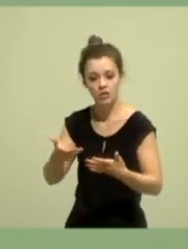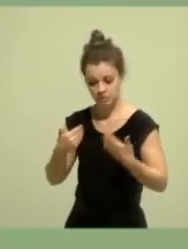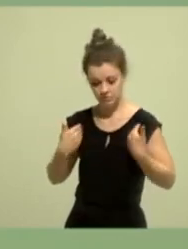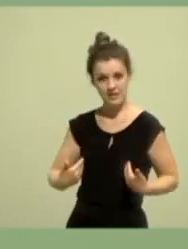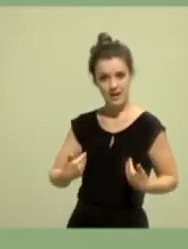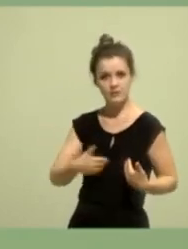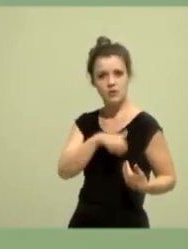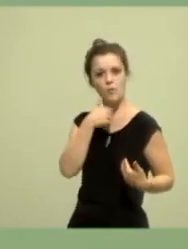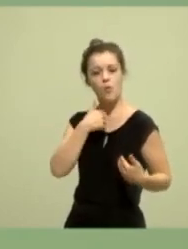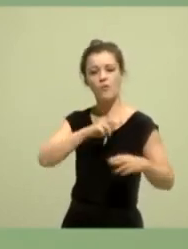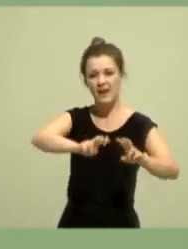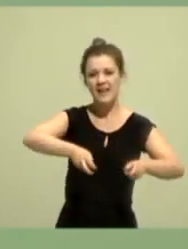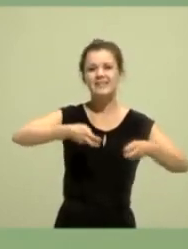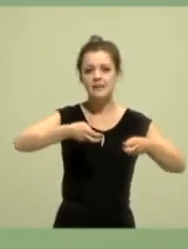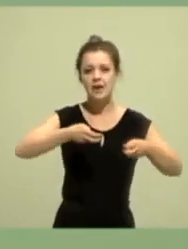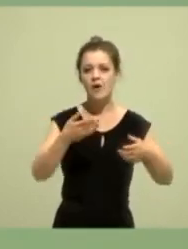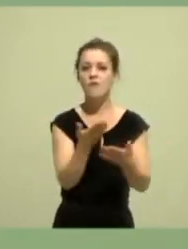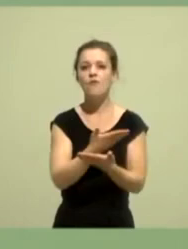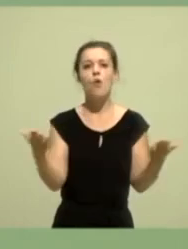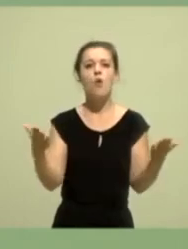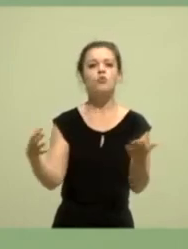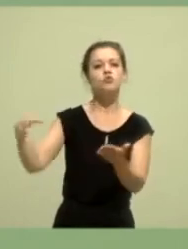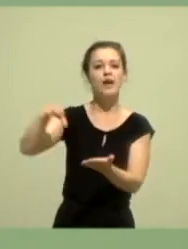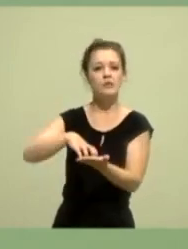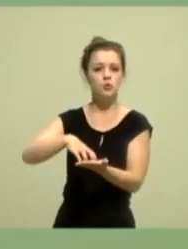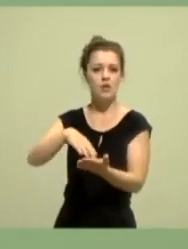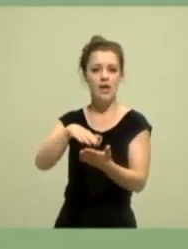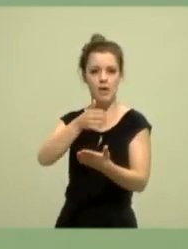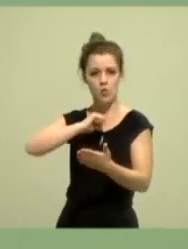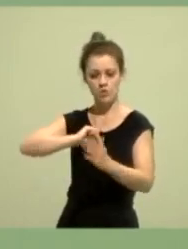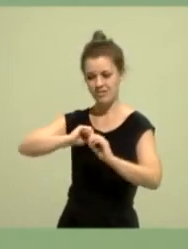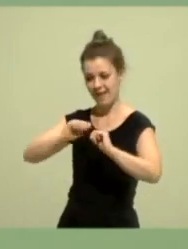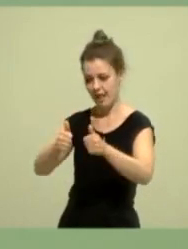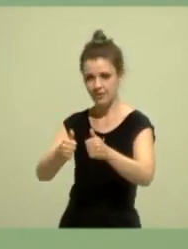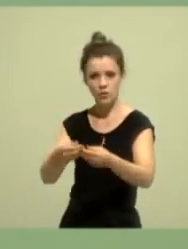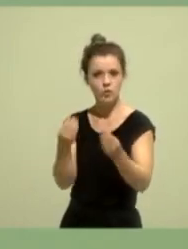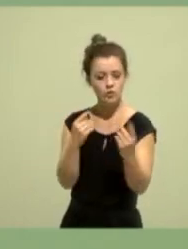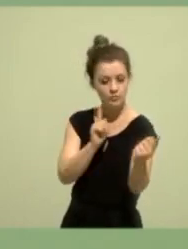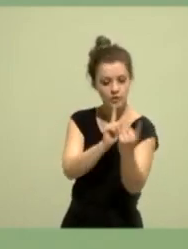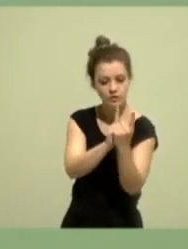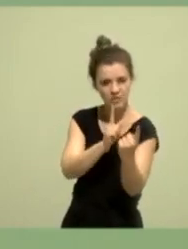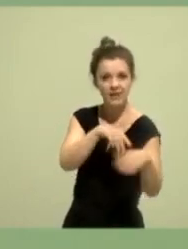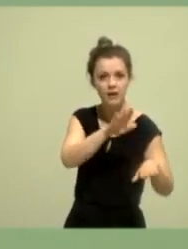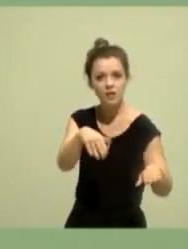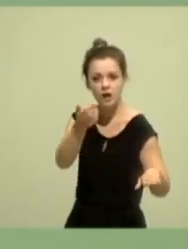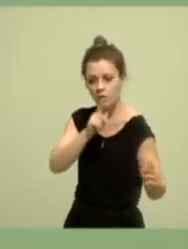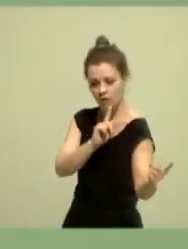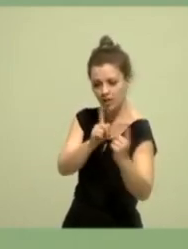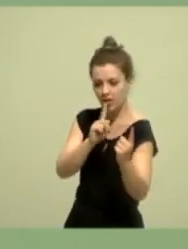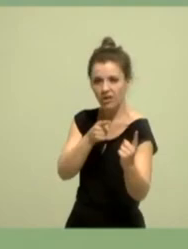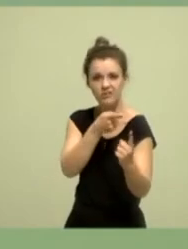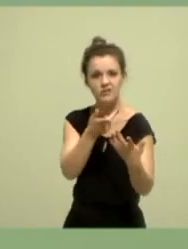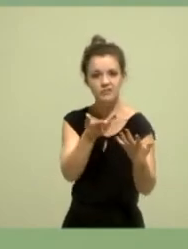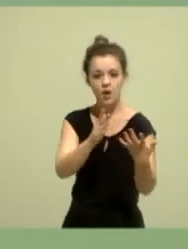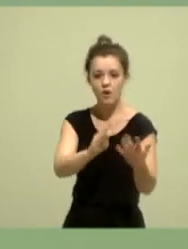Erzieherin in der stationären Jugendhilfe treffe ich immer wieder auf Kinder und Jugendliche, bei denen das System versagt hat, bei denen es der Gesellschaft